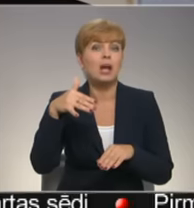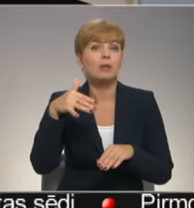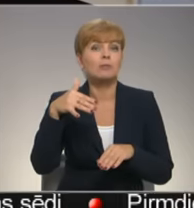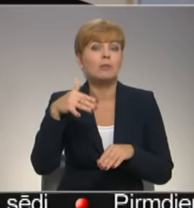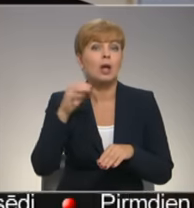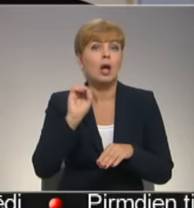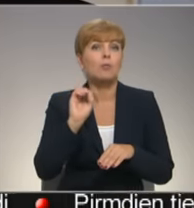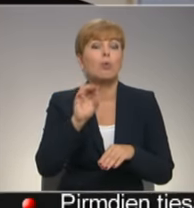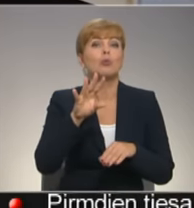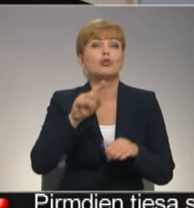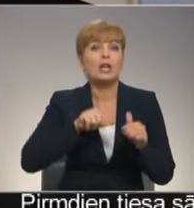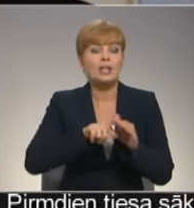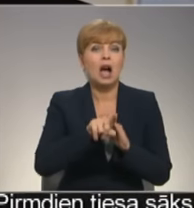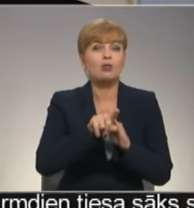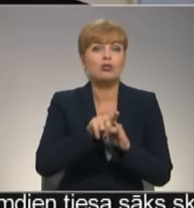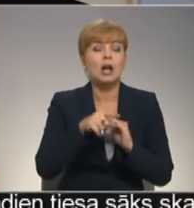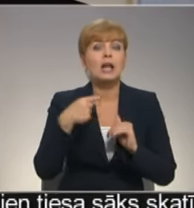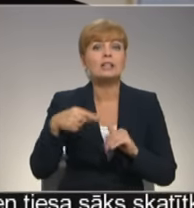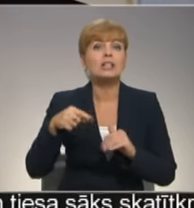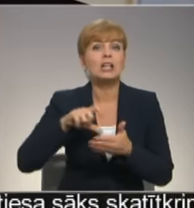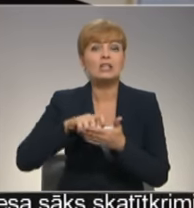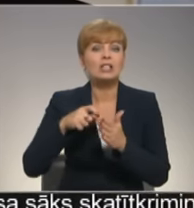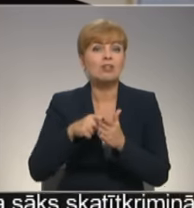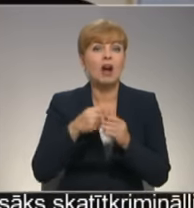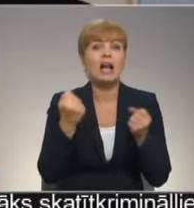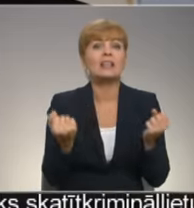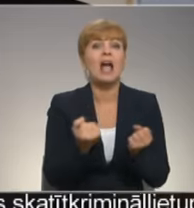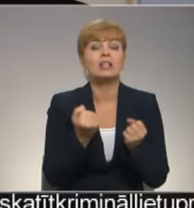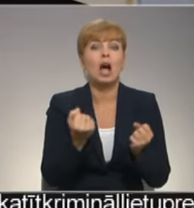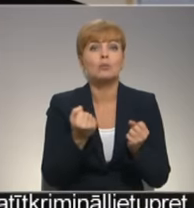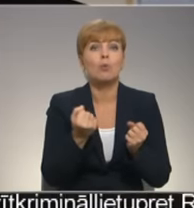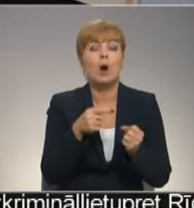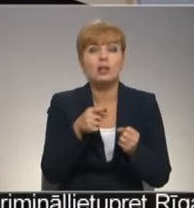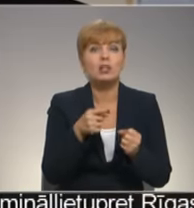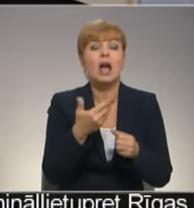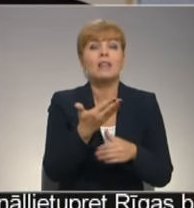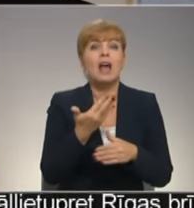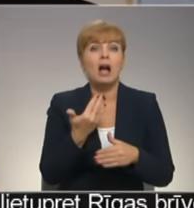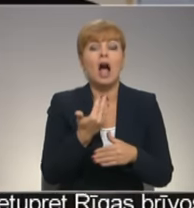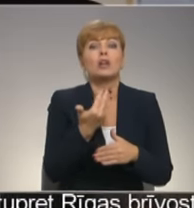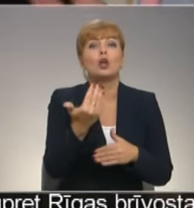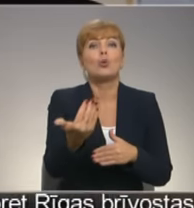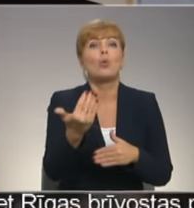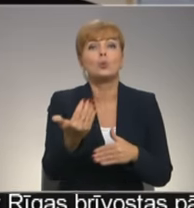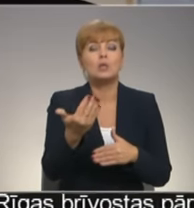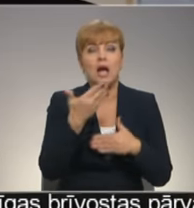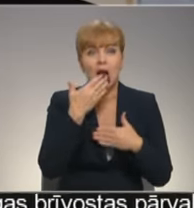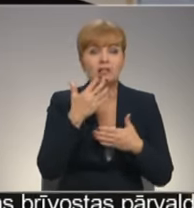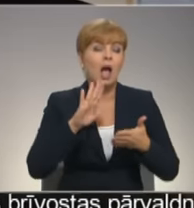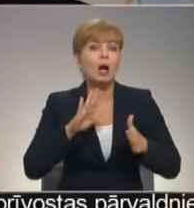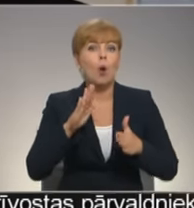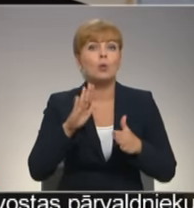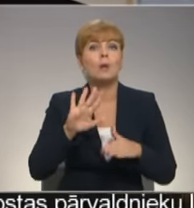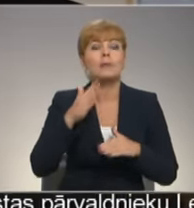citos dzīvokļos nevis vairs starbojās dabīs kā ventilācija, bet nāk ārā tas jūsu gais. Un tā kaut kur piektā stāvā